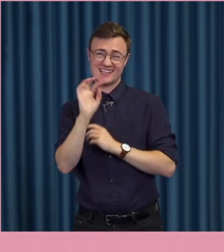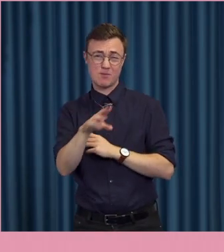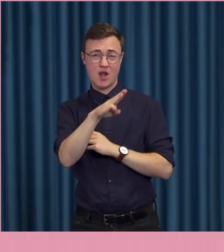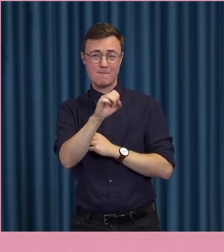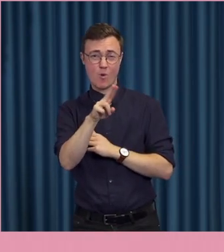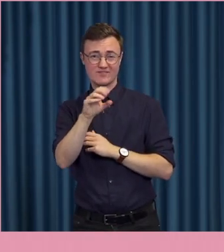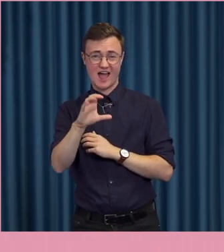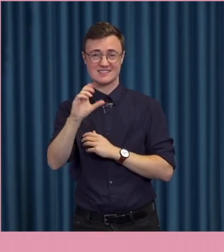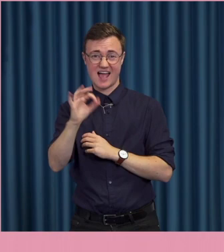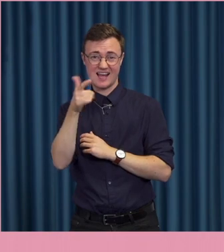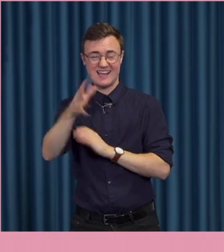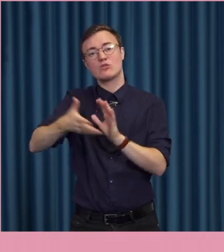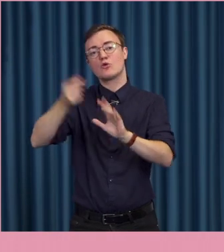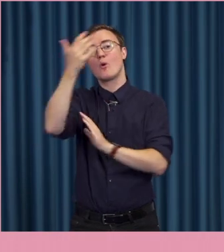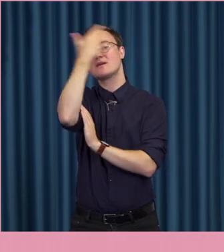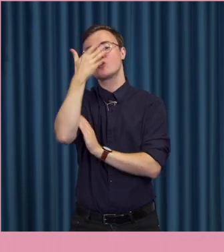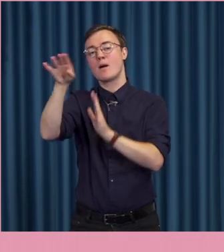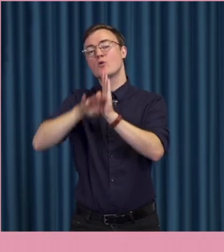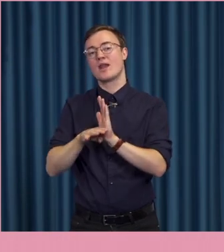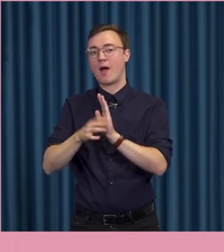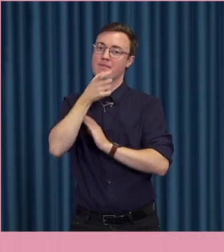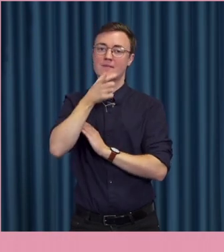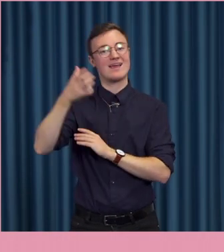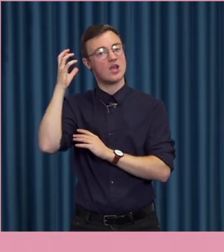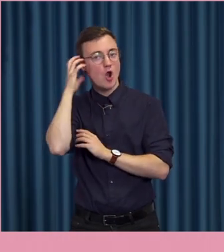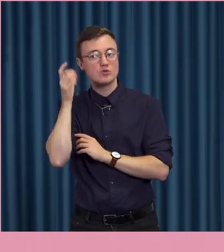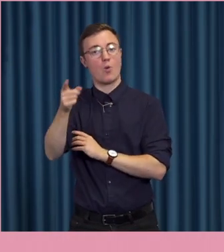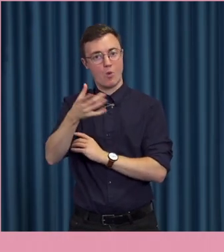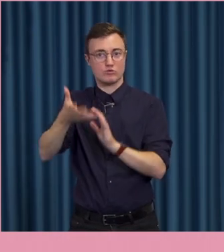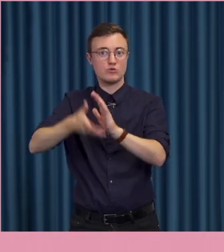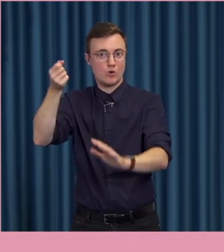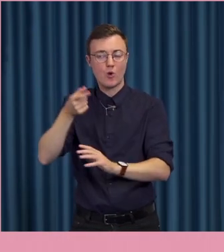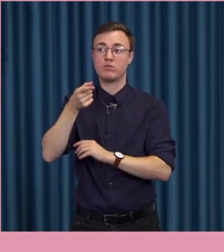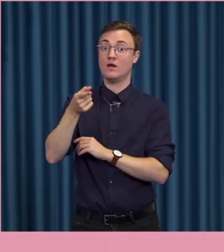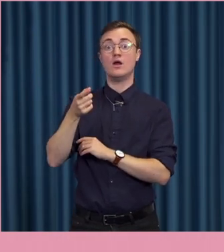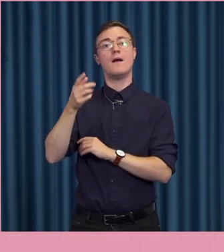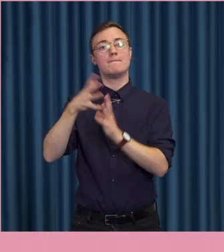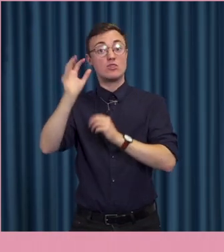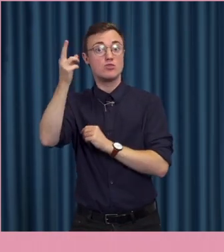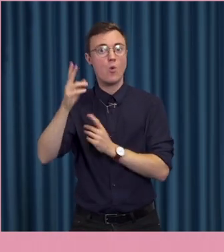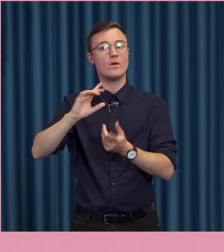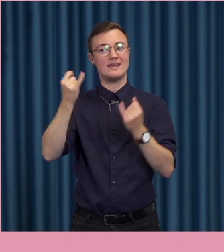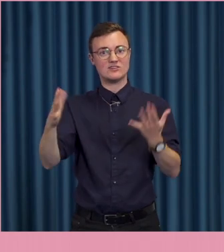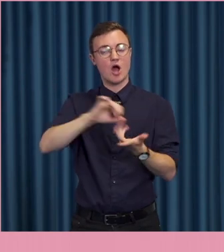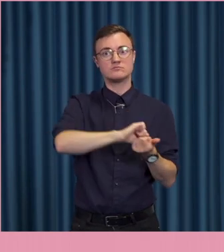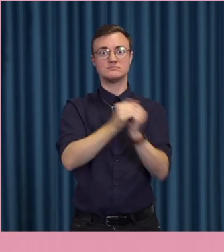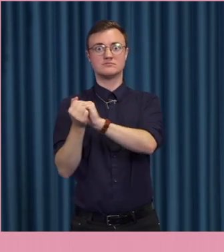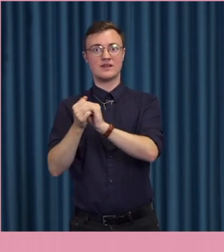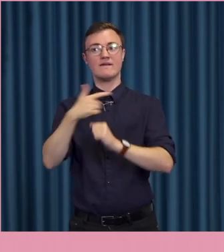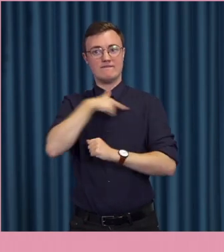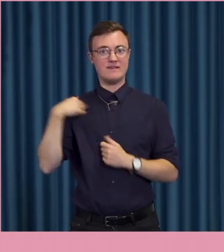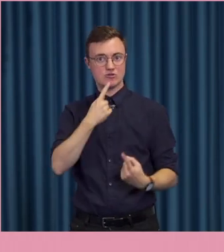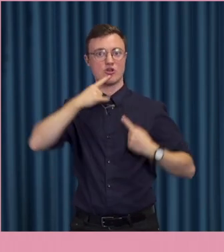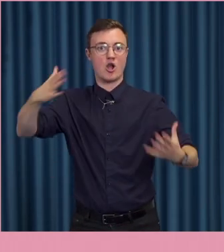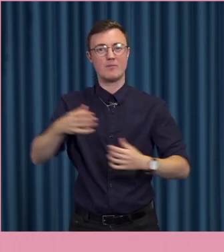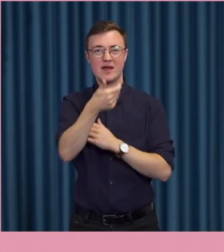sommar, till exempel, i somras. Och det har skett... Det har ju också skett någon slags förskjutning. Att nu talar vi om det. Bianca Ingrosso säger, jag orkar inte med